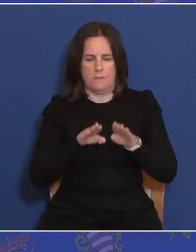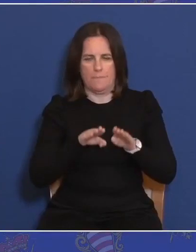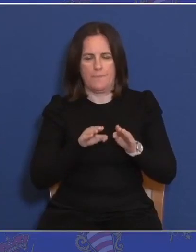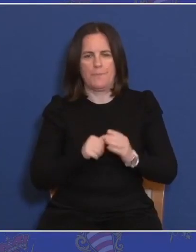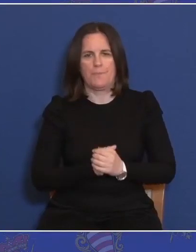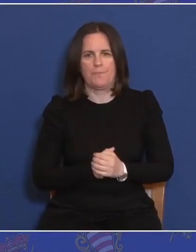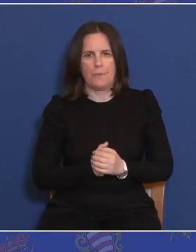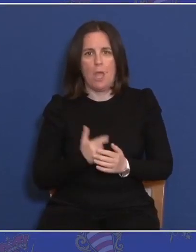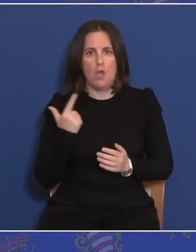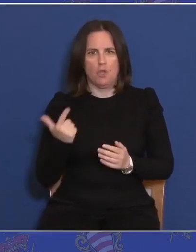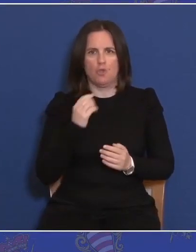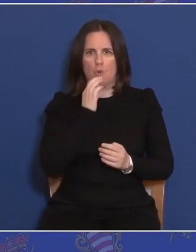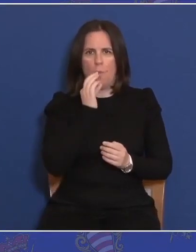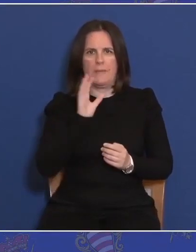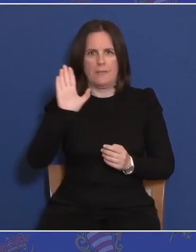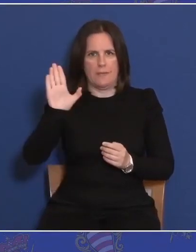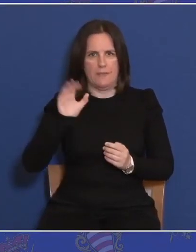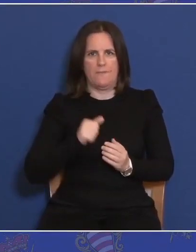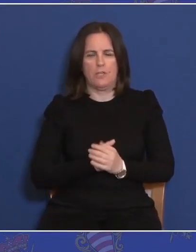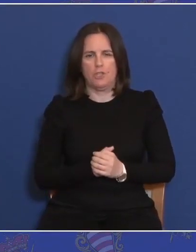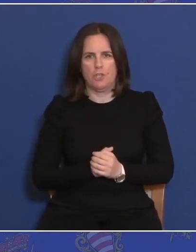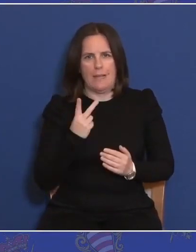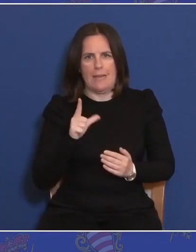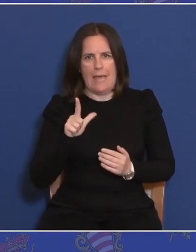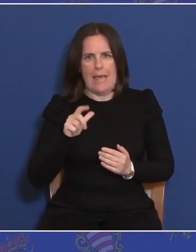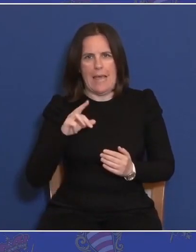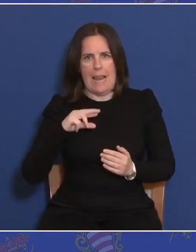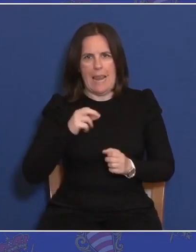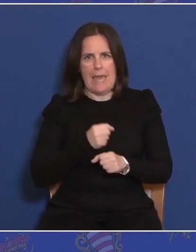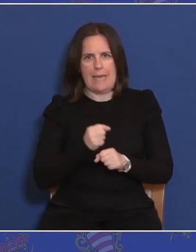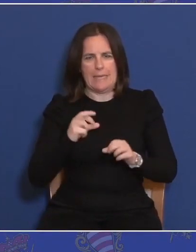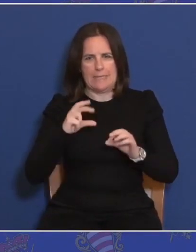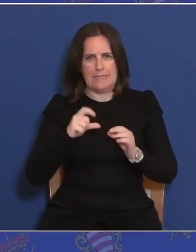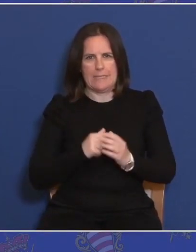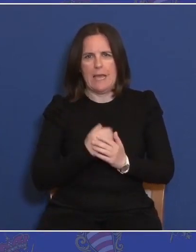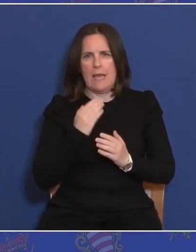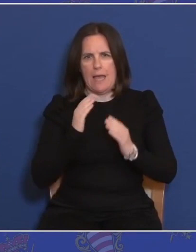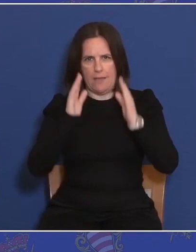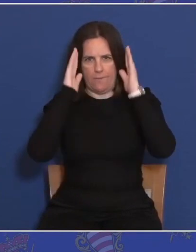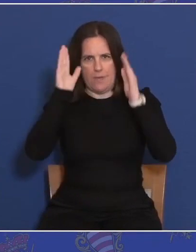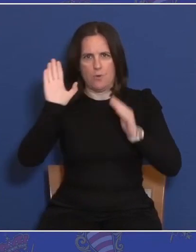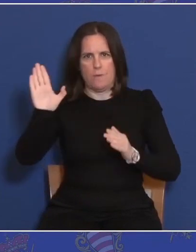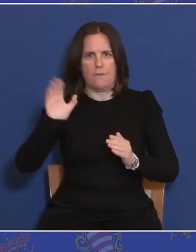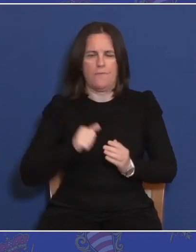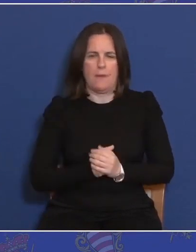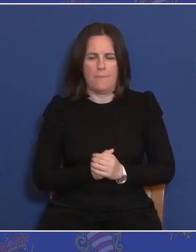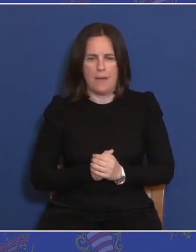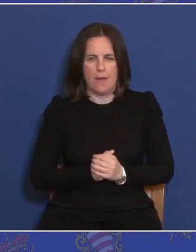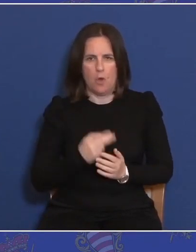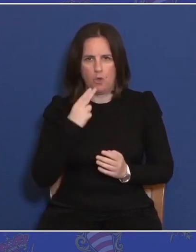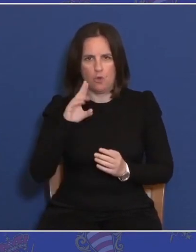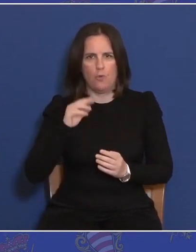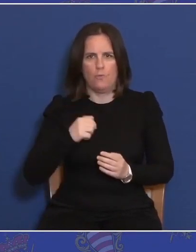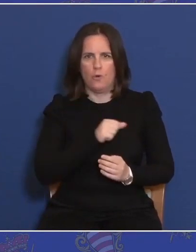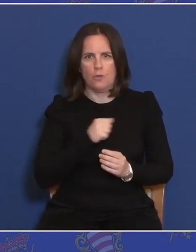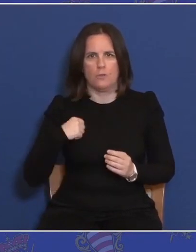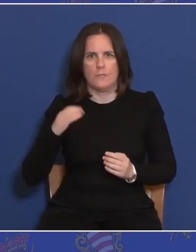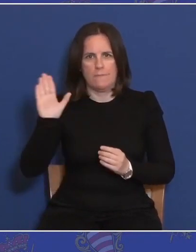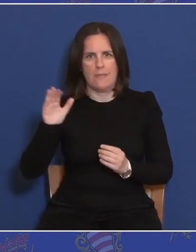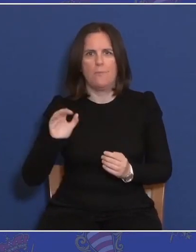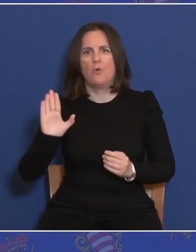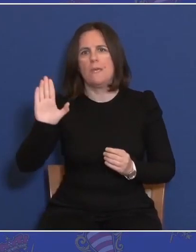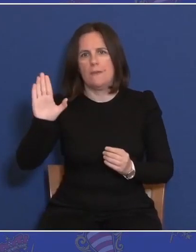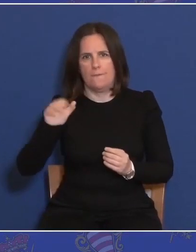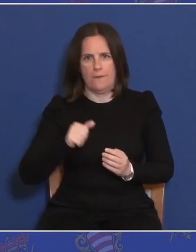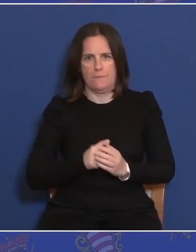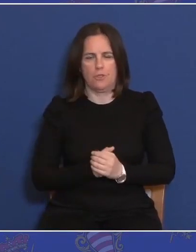Ja i moram reći da je i meni ga poslao. Ja sam njemu i odgovorio, ali odgovorit ću naravno i vama, pa mu